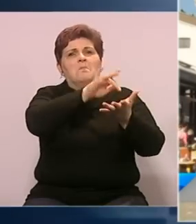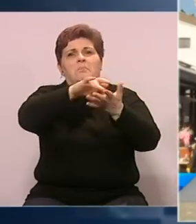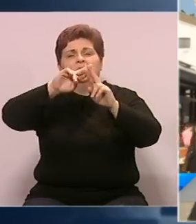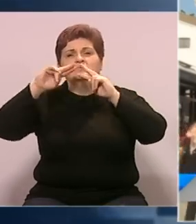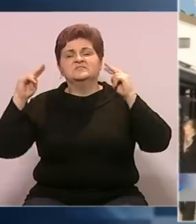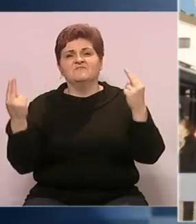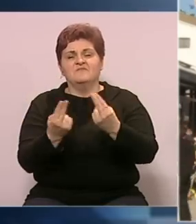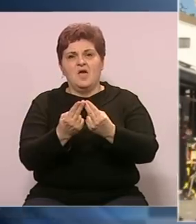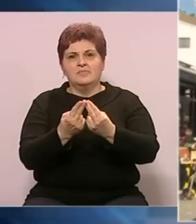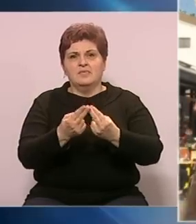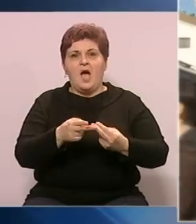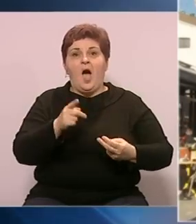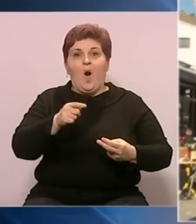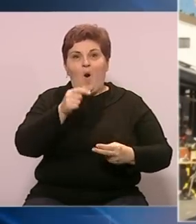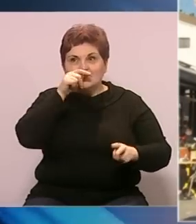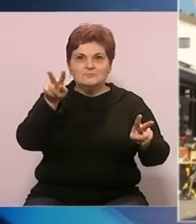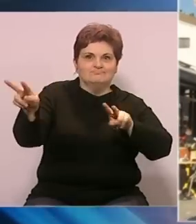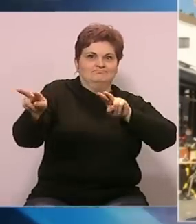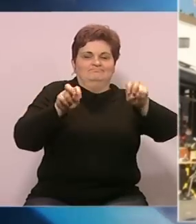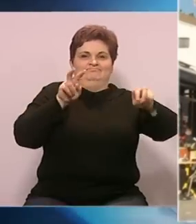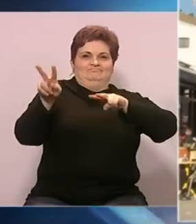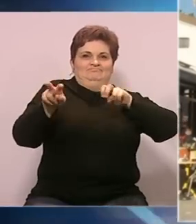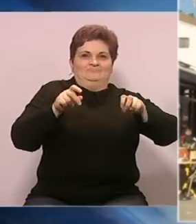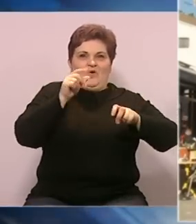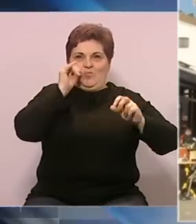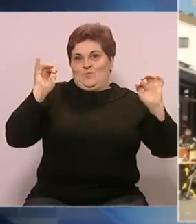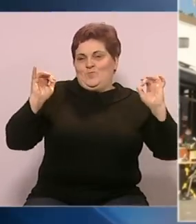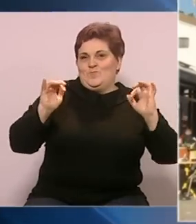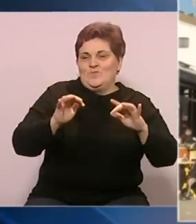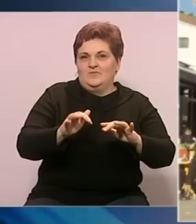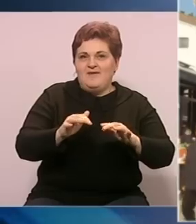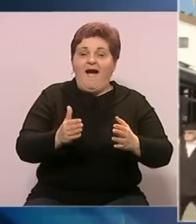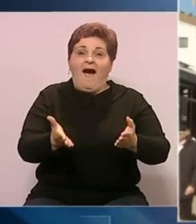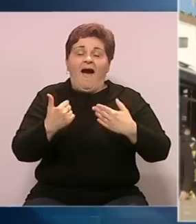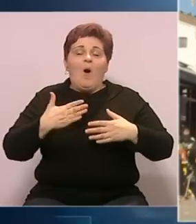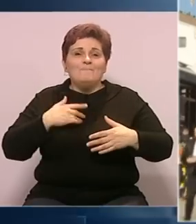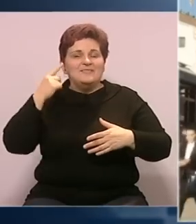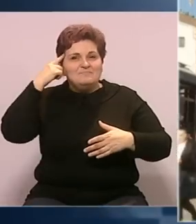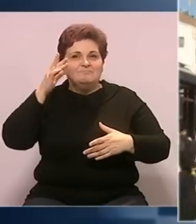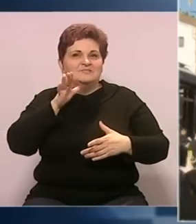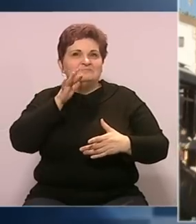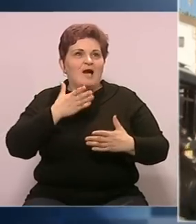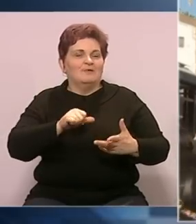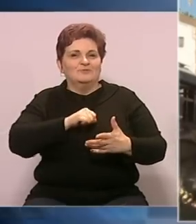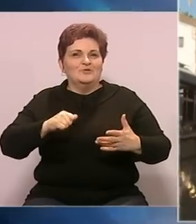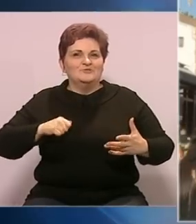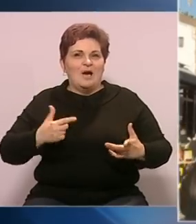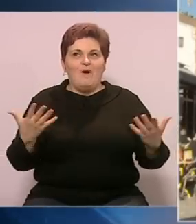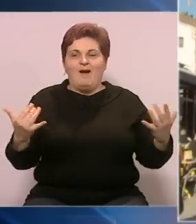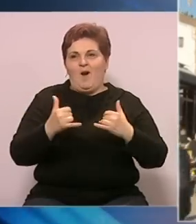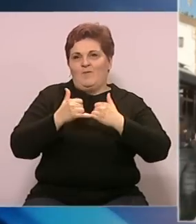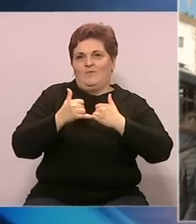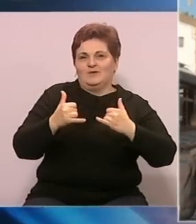Sigurno da su oni privukli određeni broj gostiju, ali opet mislim da i Sarajevo samo po sebi